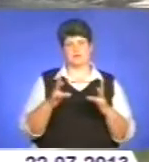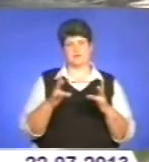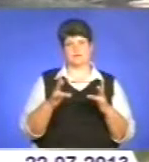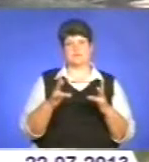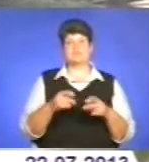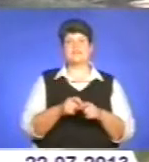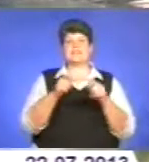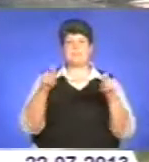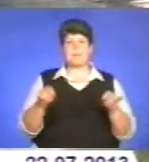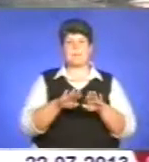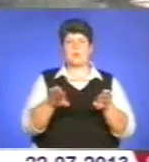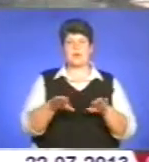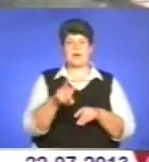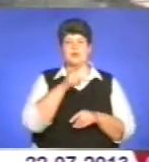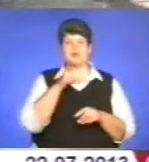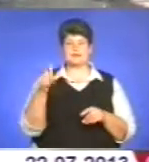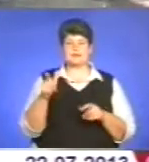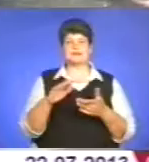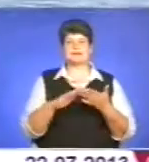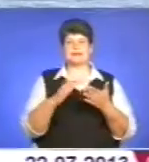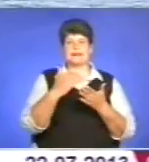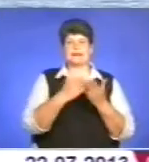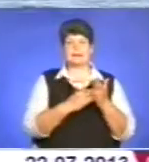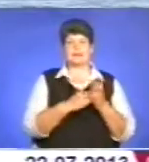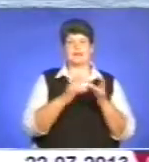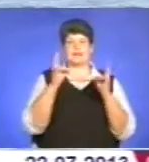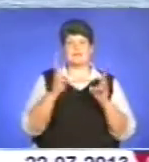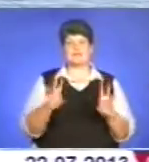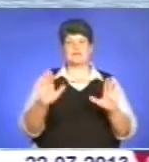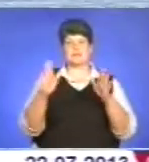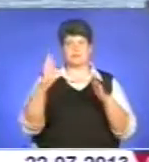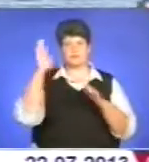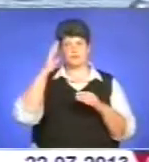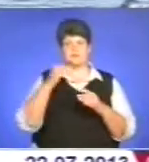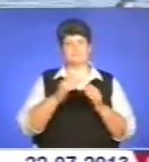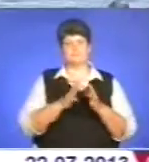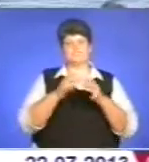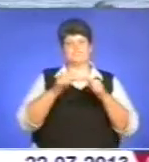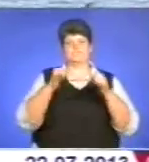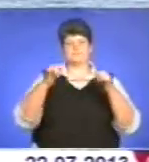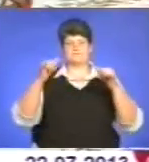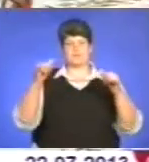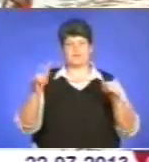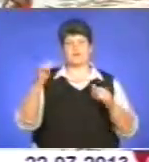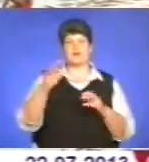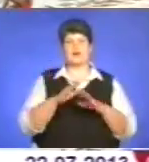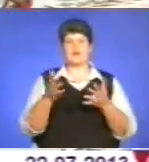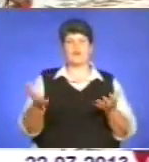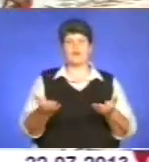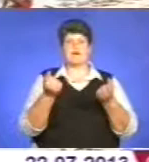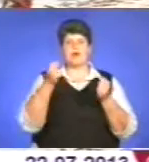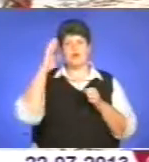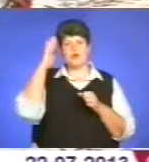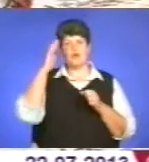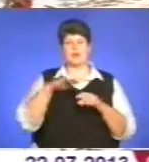відкриттям купального сезону статистика нещасних випадків на воді регулярно зростає. У рятувально-водолазній службі області просять під